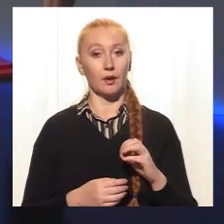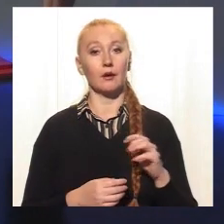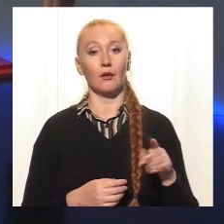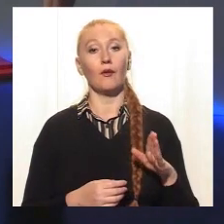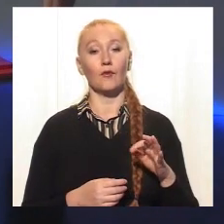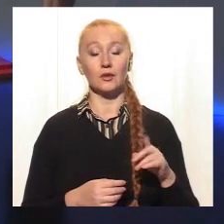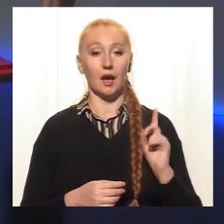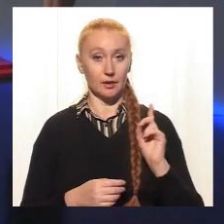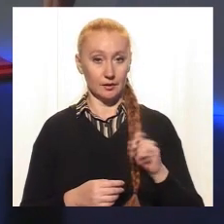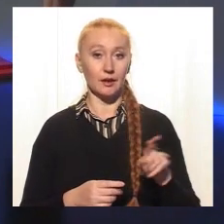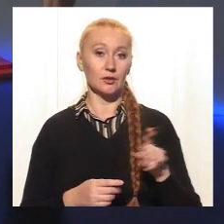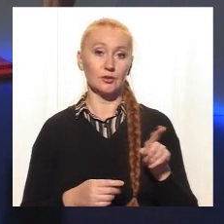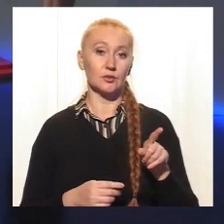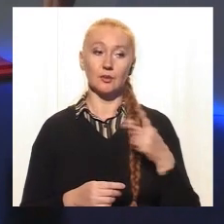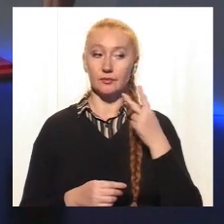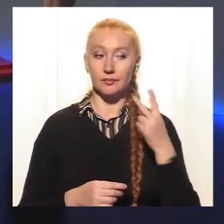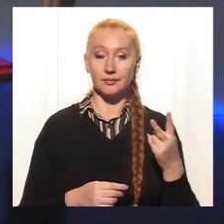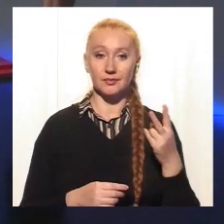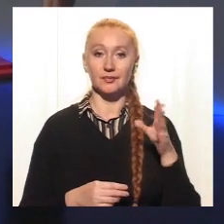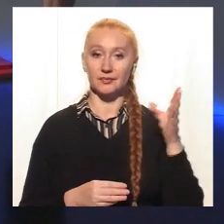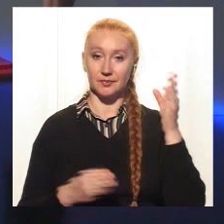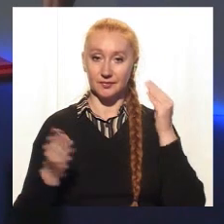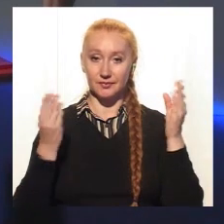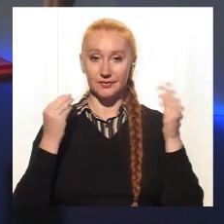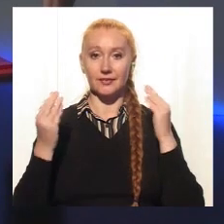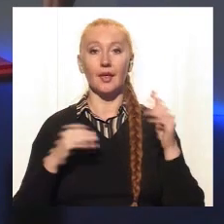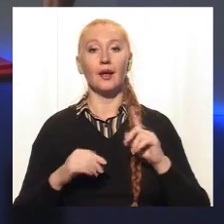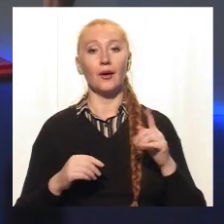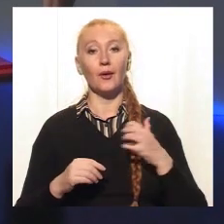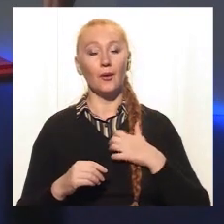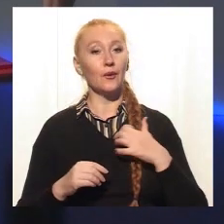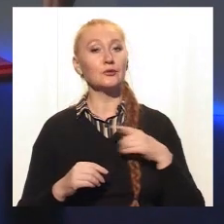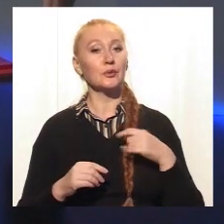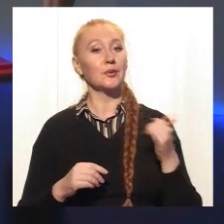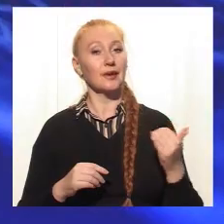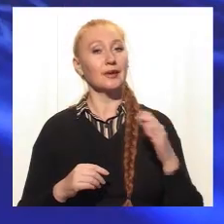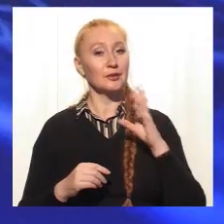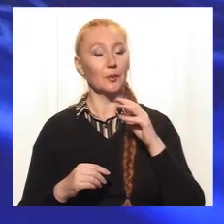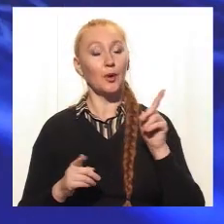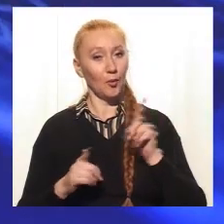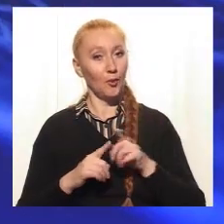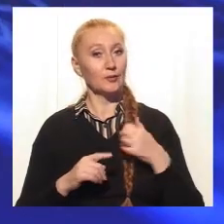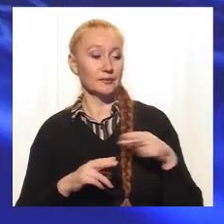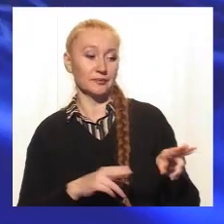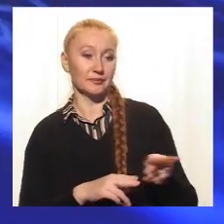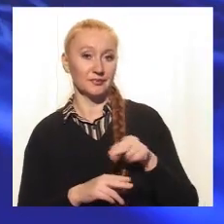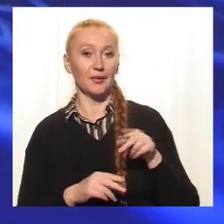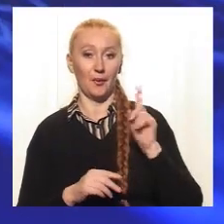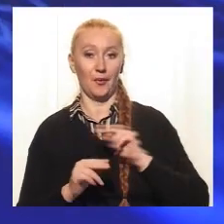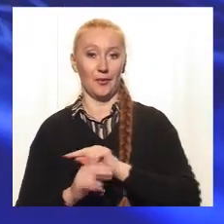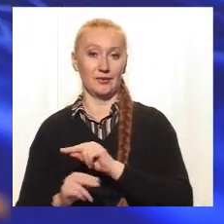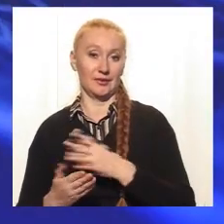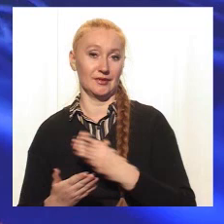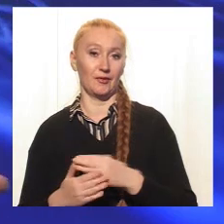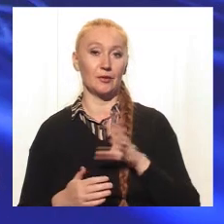вона теж щось там підсмотрює для себе, вона хоче, щоб її собака теж так вміла. Особисто